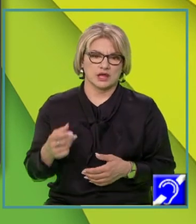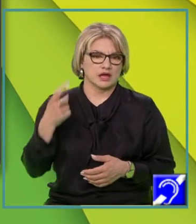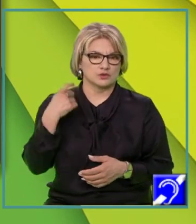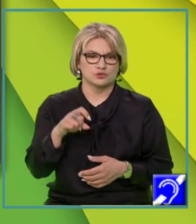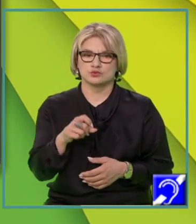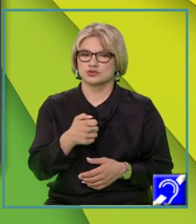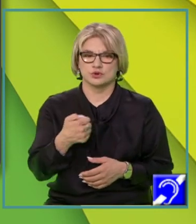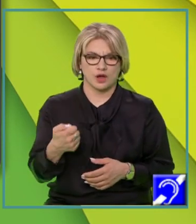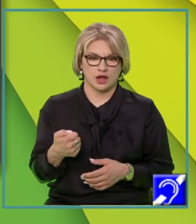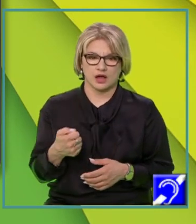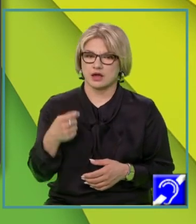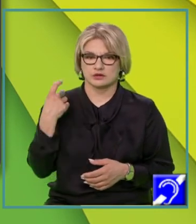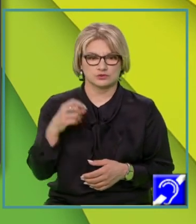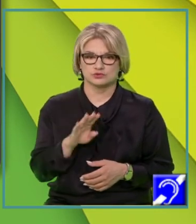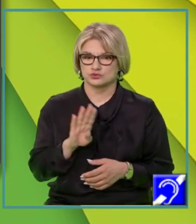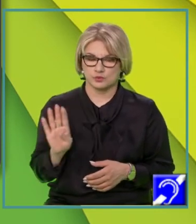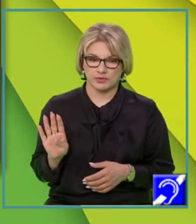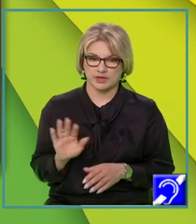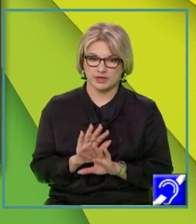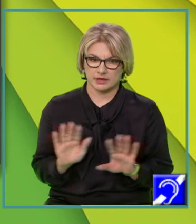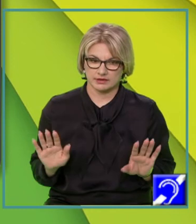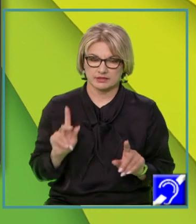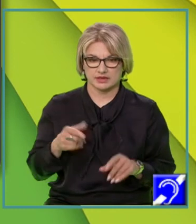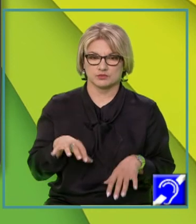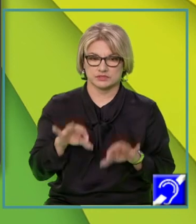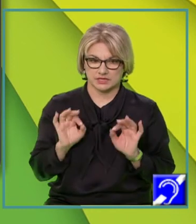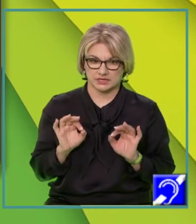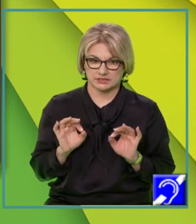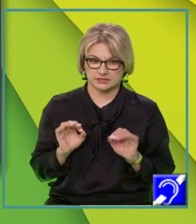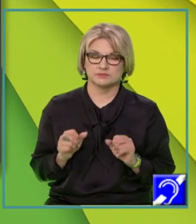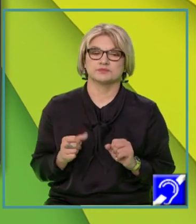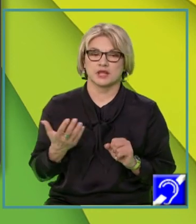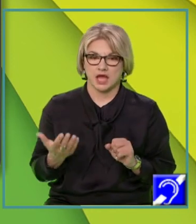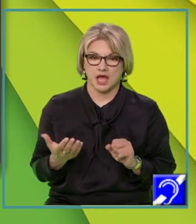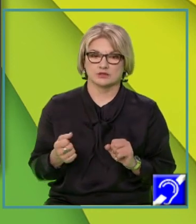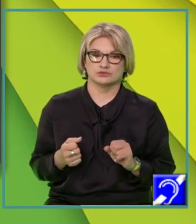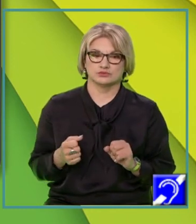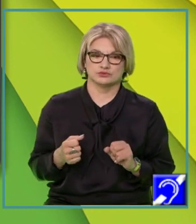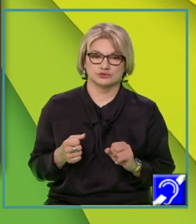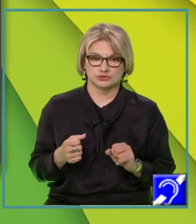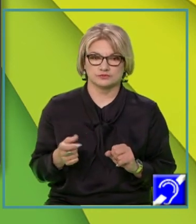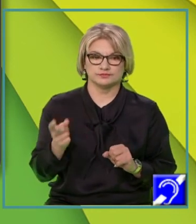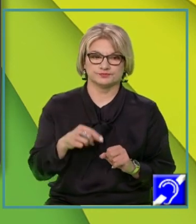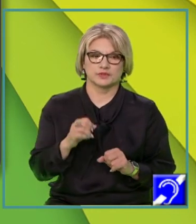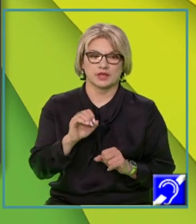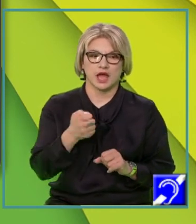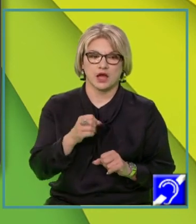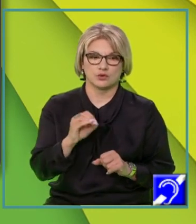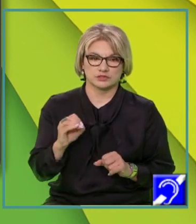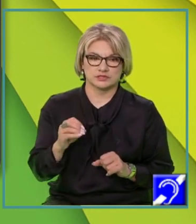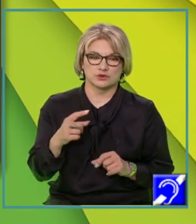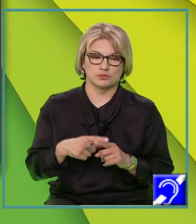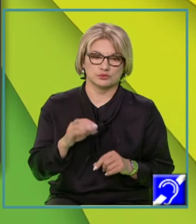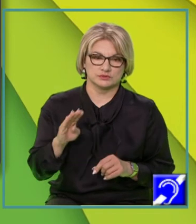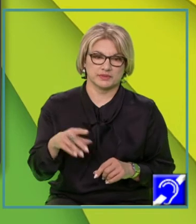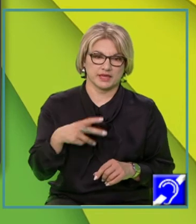și nu știu cine este B, trebuie să le determin, obțin F de 0 care este A or 0 plus B, adică